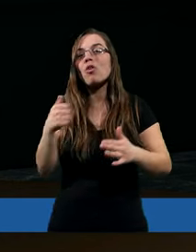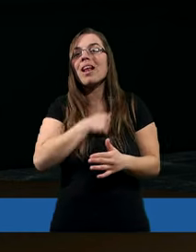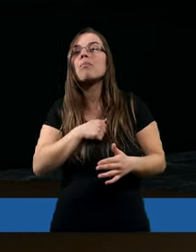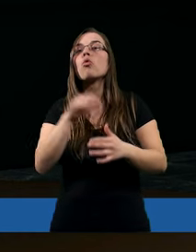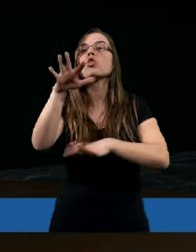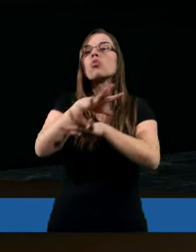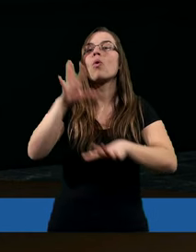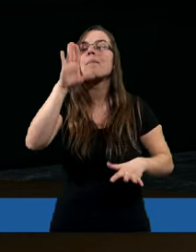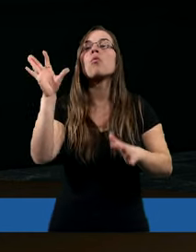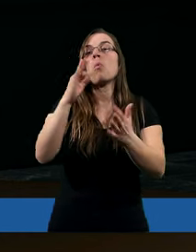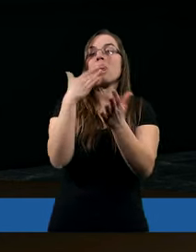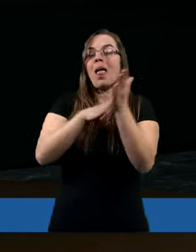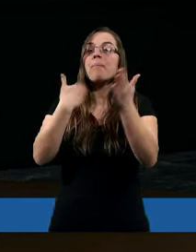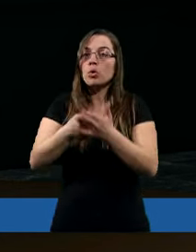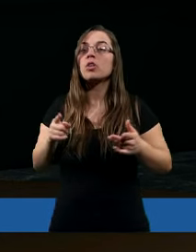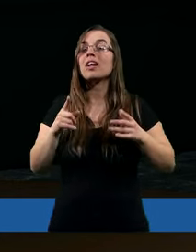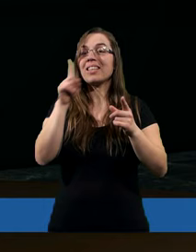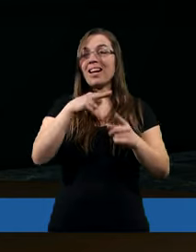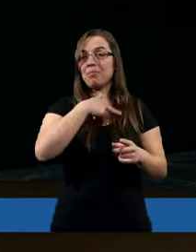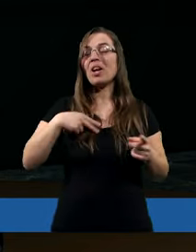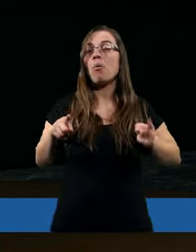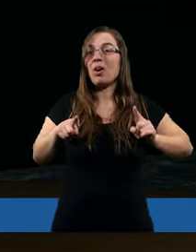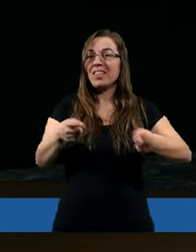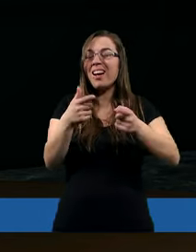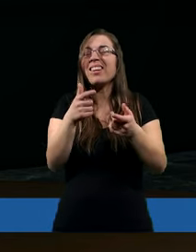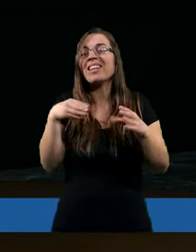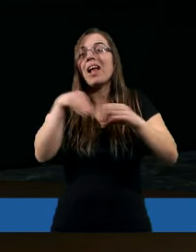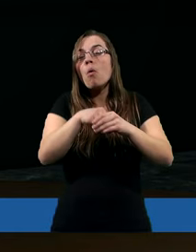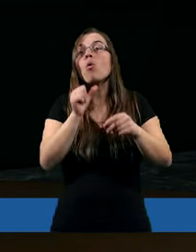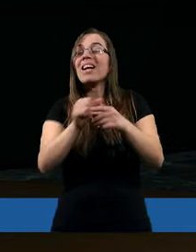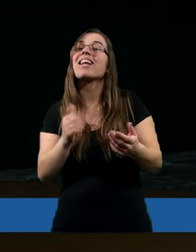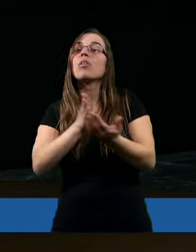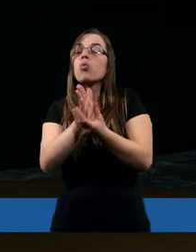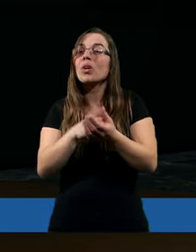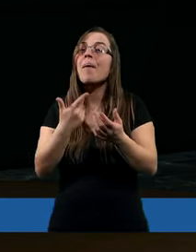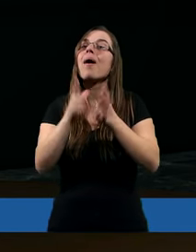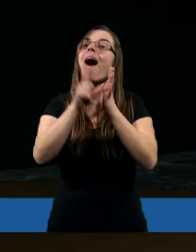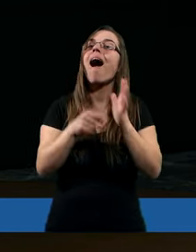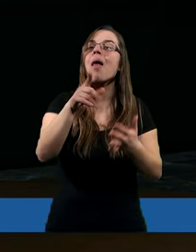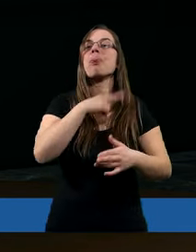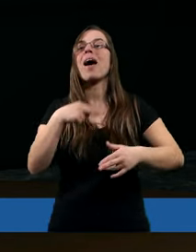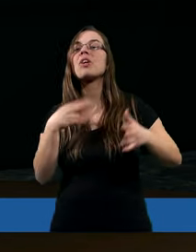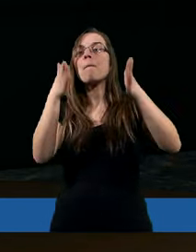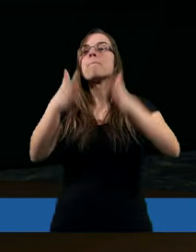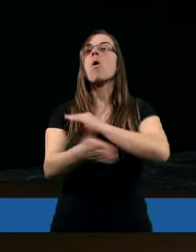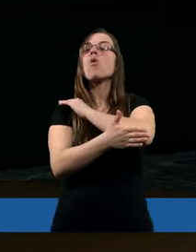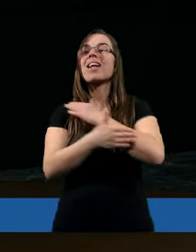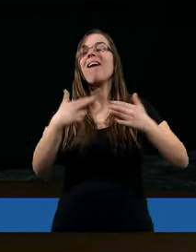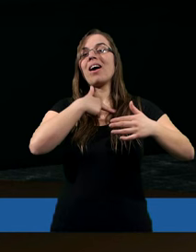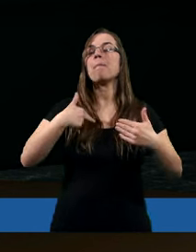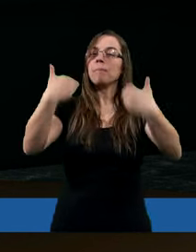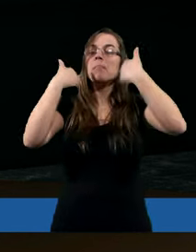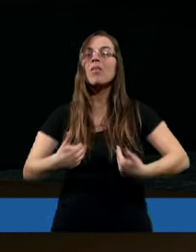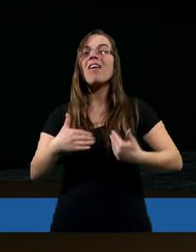Bożego, dlatego że nawet działanie nasze jest jakieś słuszne, znaczy założenie jest słuszne, ale postawa nasza, którą